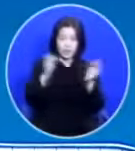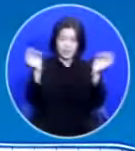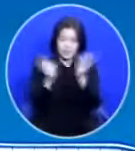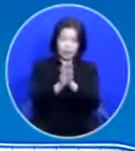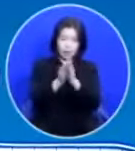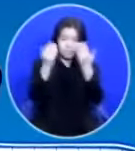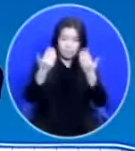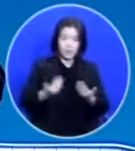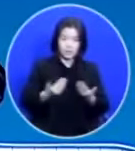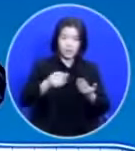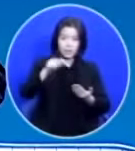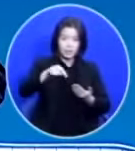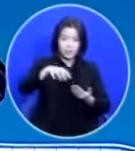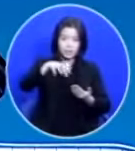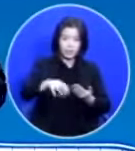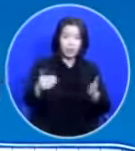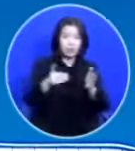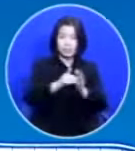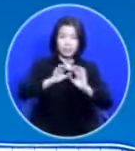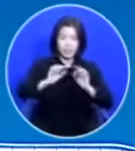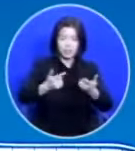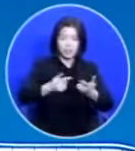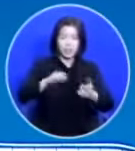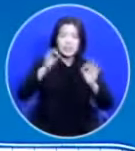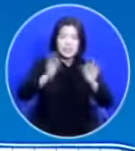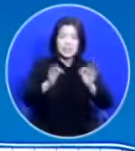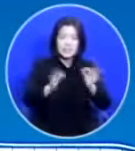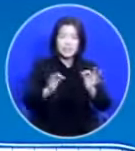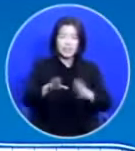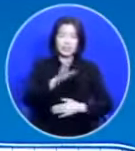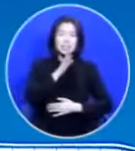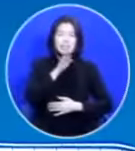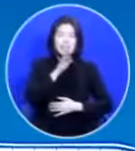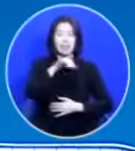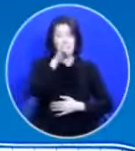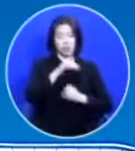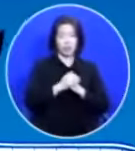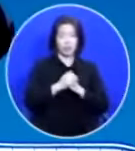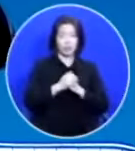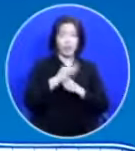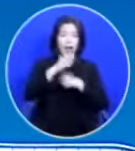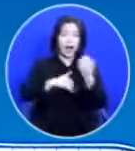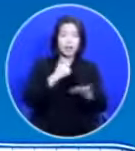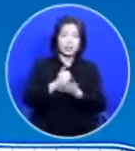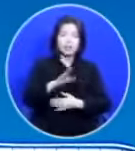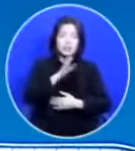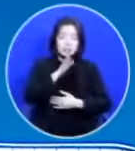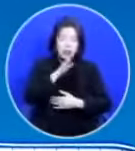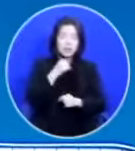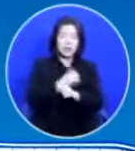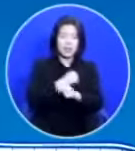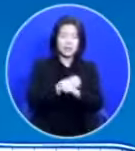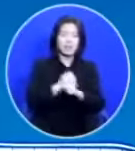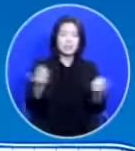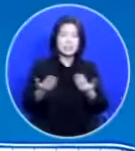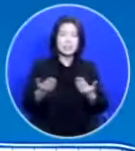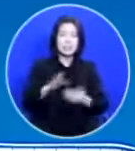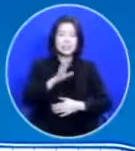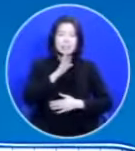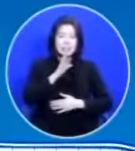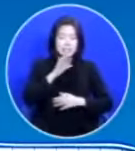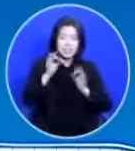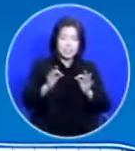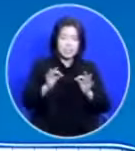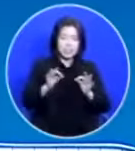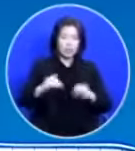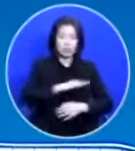끝난 게 아닙니다 이제 진짜가 있는 거예요 이제 하나님이 정말 하시려는 게 이제 우리 가운데